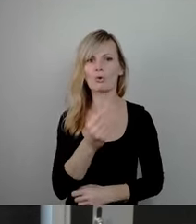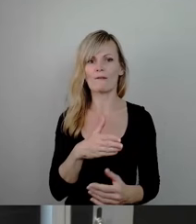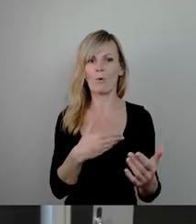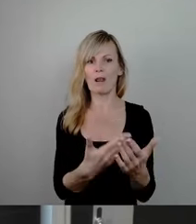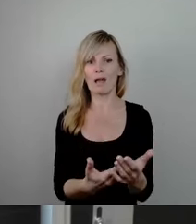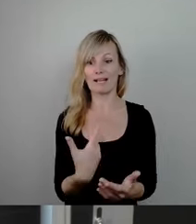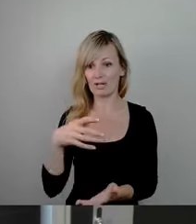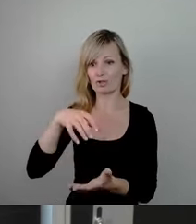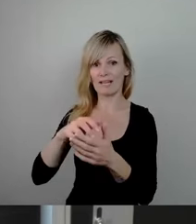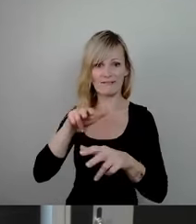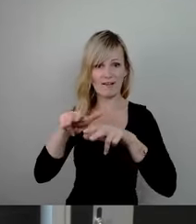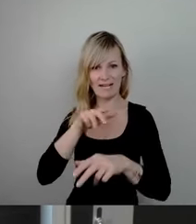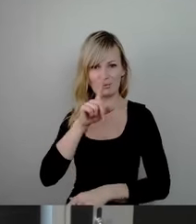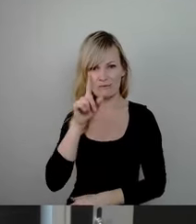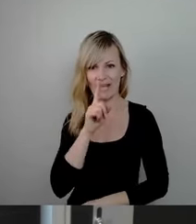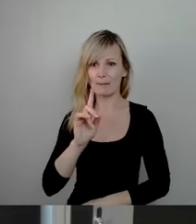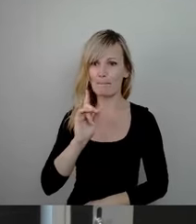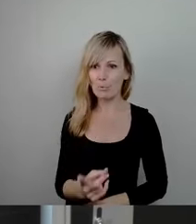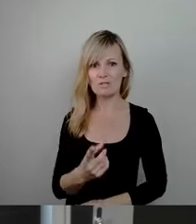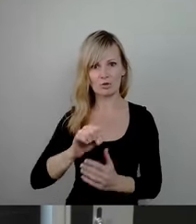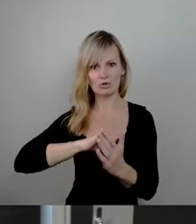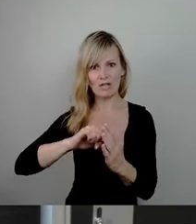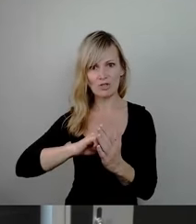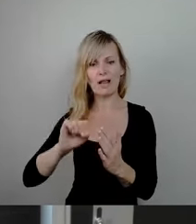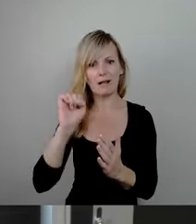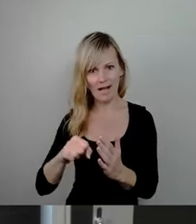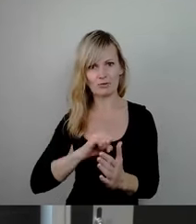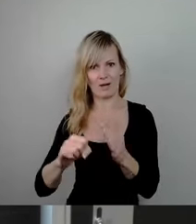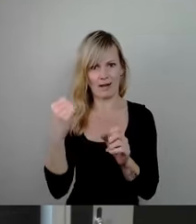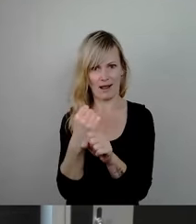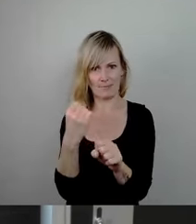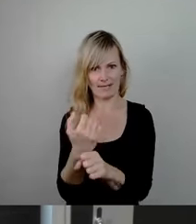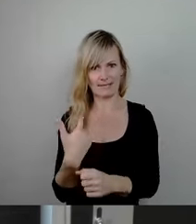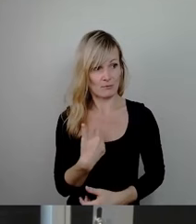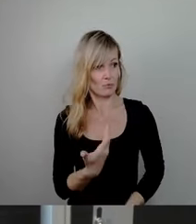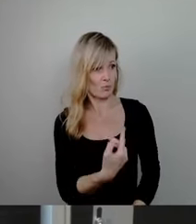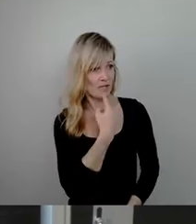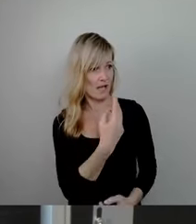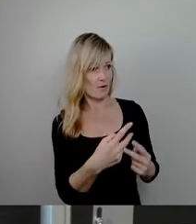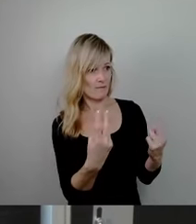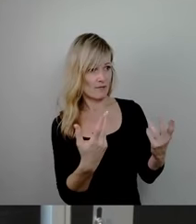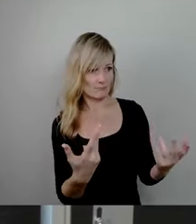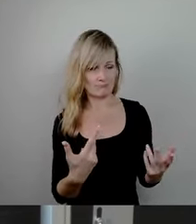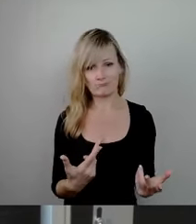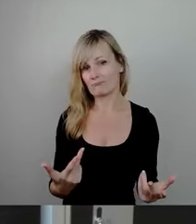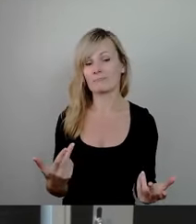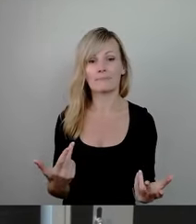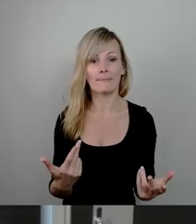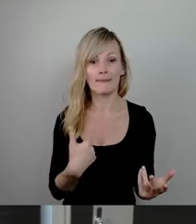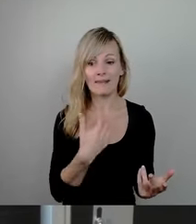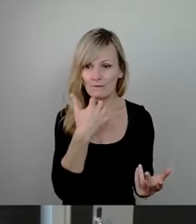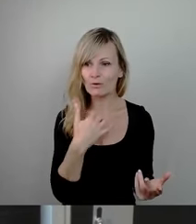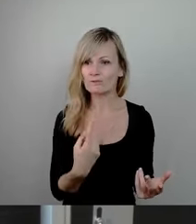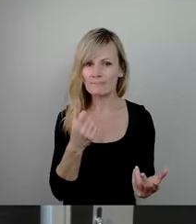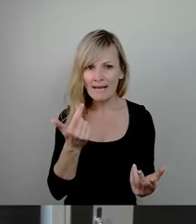ankommt, auch mal sehr zügig arbeiten kann. Also sowohl, ich sage es, nein, ich sage es ganz offener, ich wünsche mir manchmal